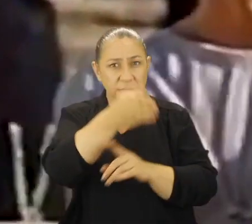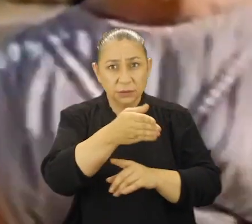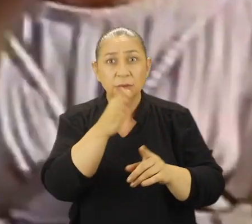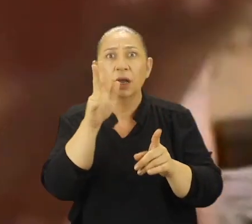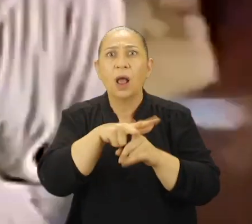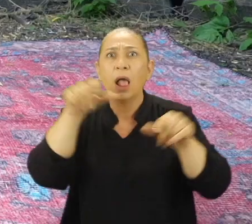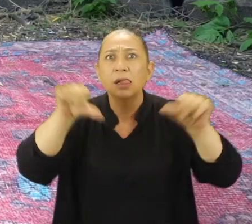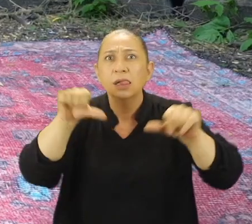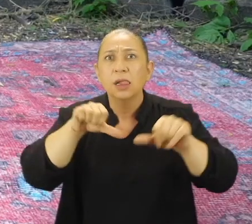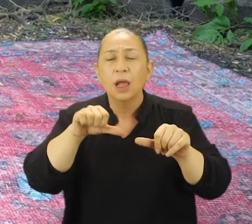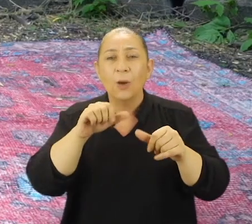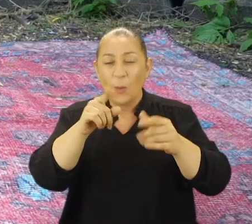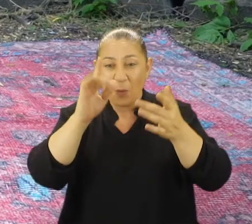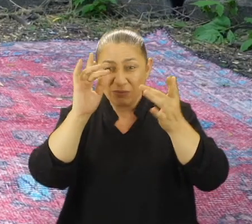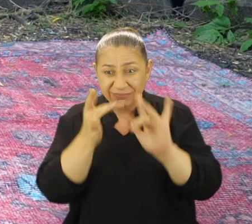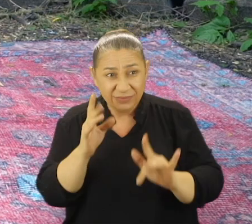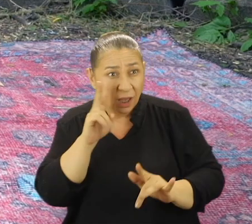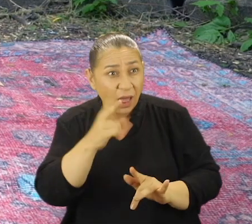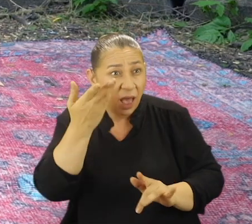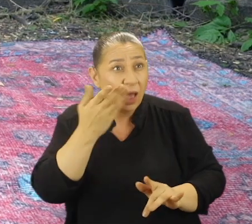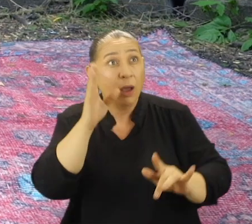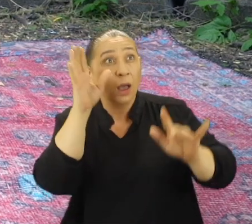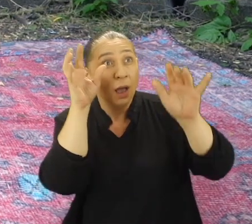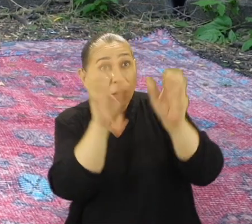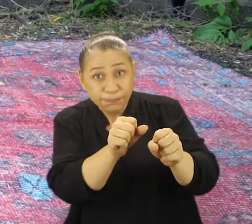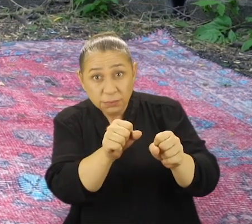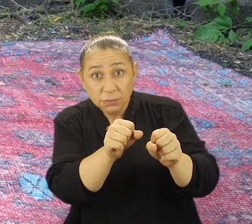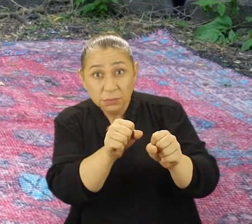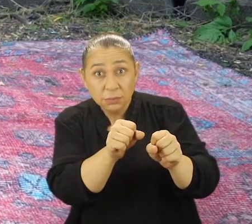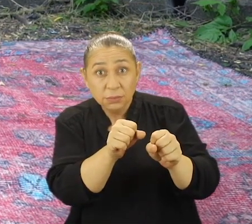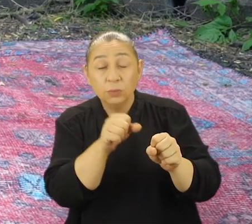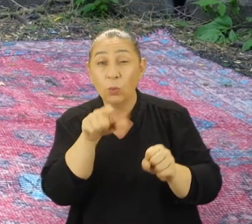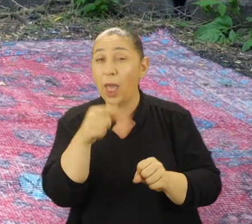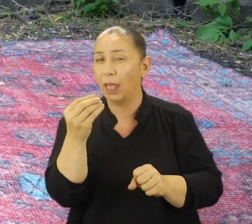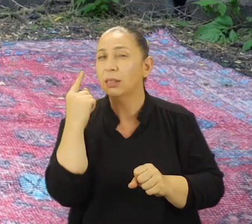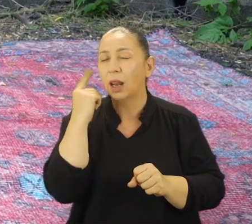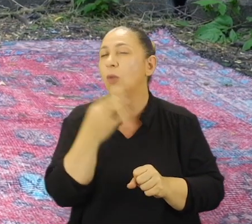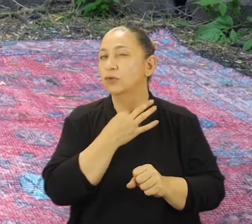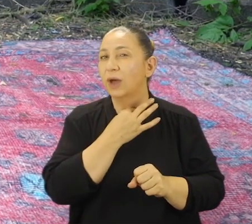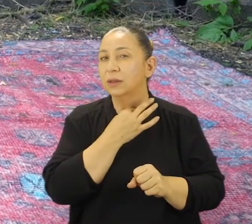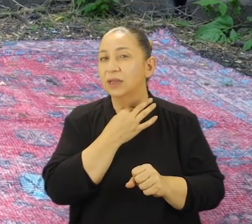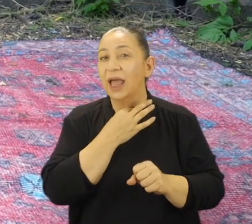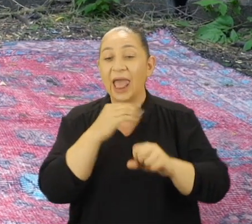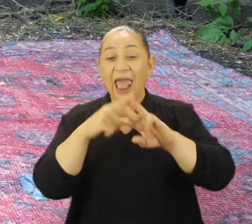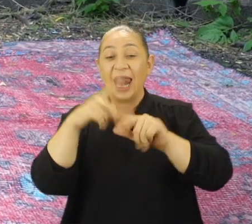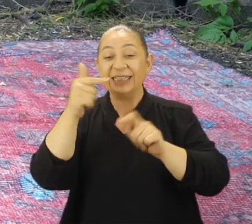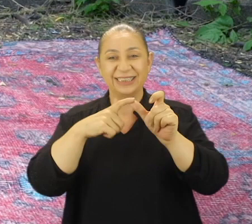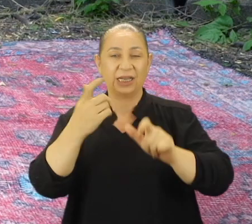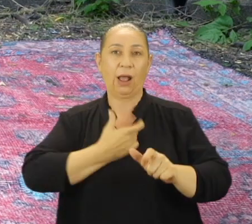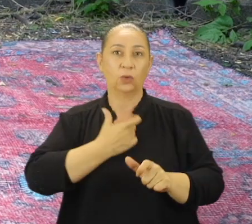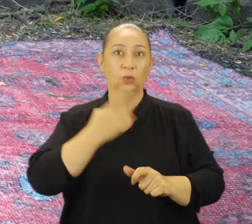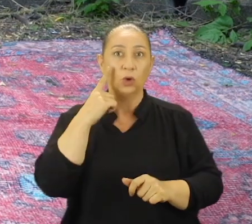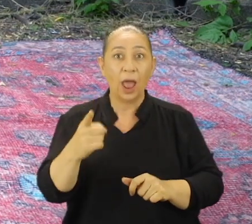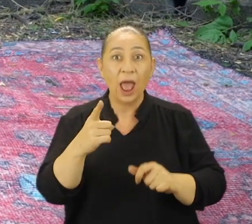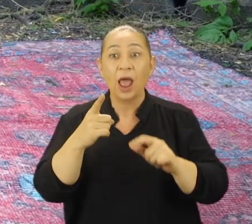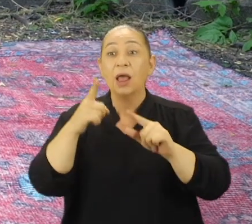olarak dahi katılamazlardı. Müsabakaları izlediği fark edilen kadınlarsa, burayı iyi dinleyin lütfen, Elis